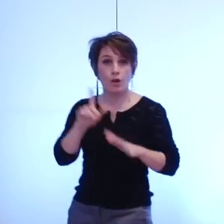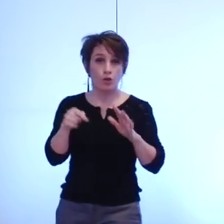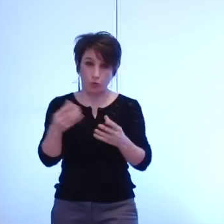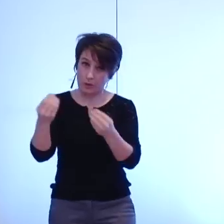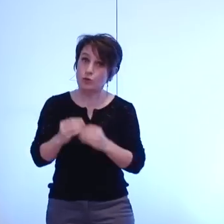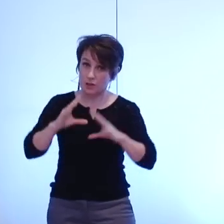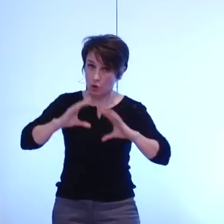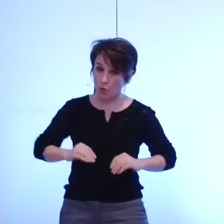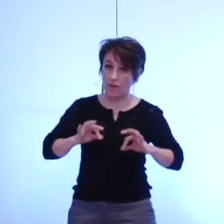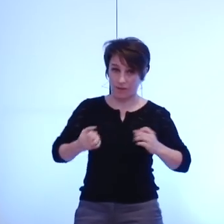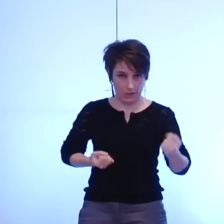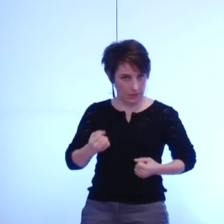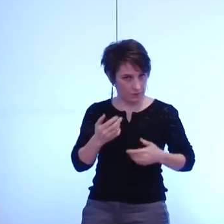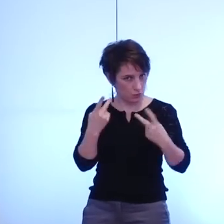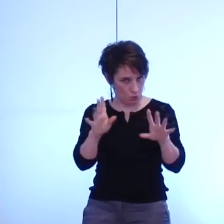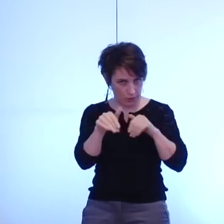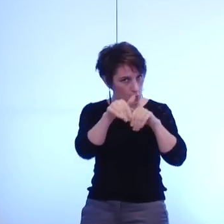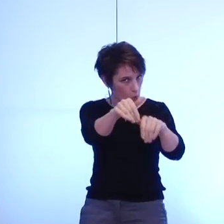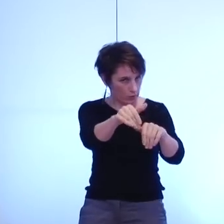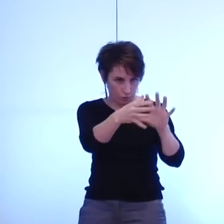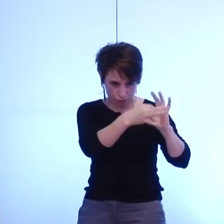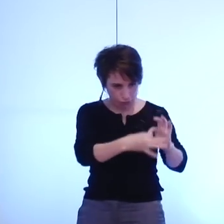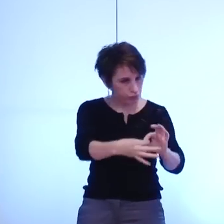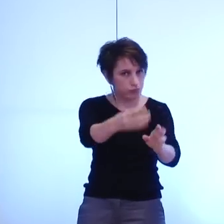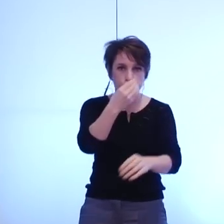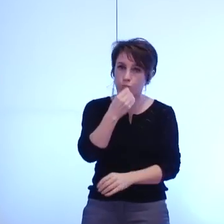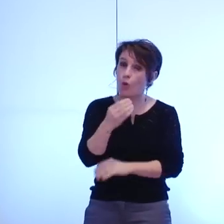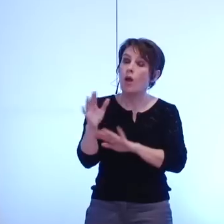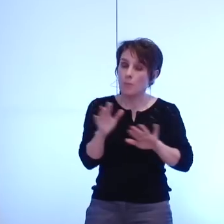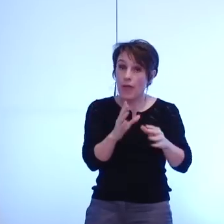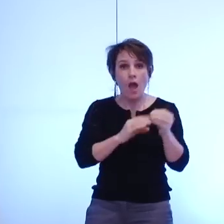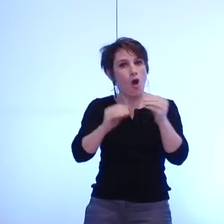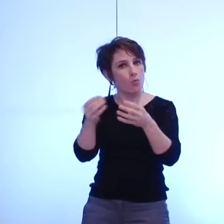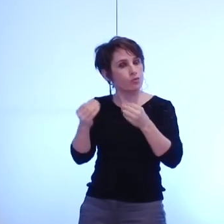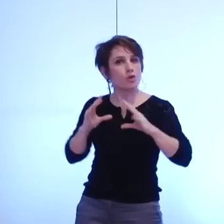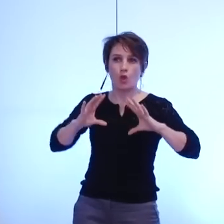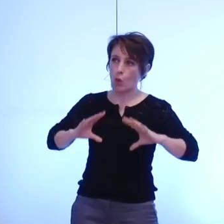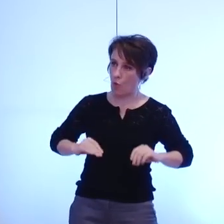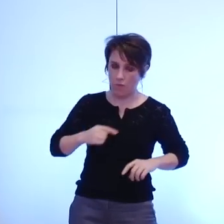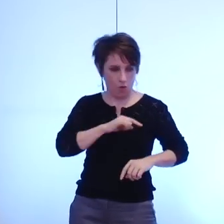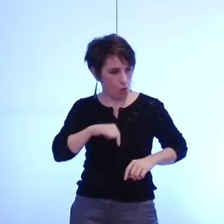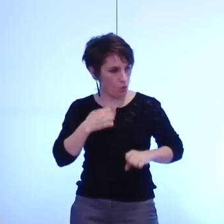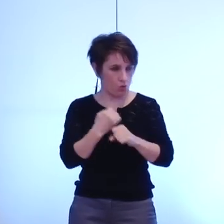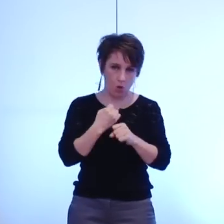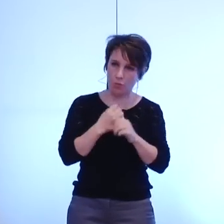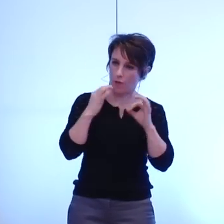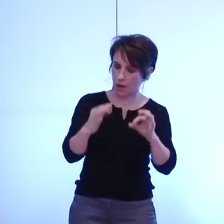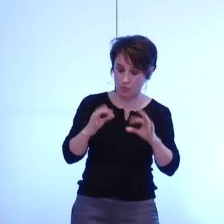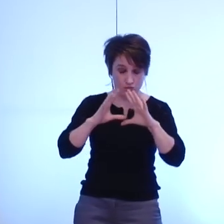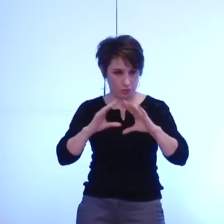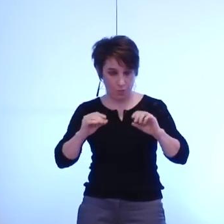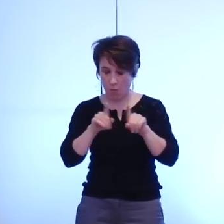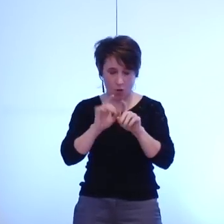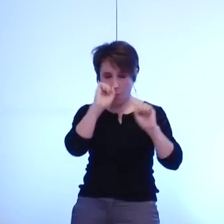mais qui en plus pouvait nous permettre de travailler de manière plus sereine moins brutale à une évolution de la